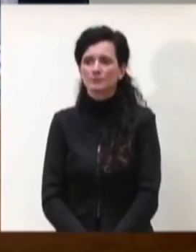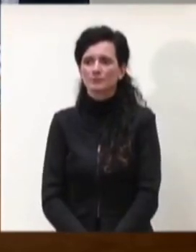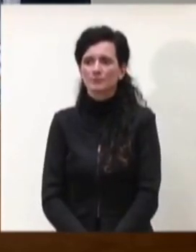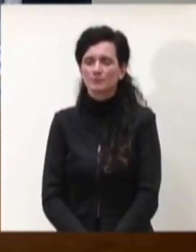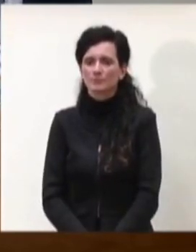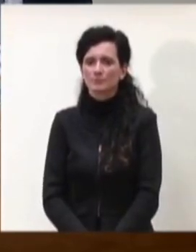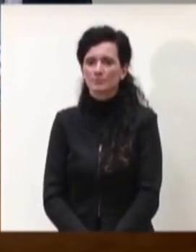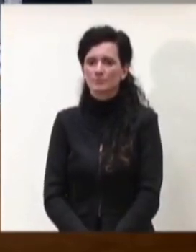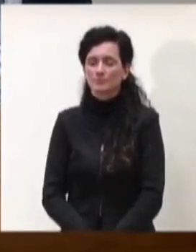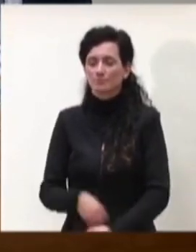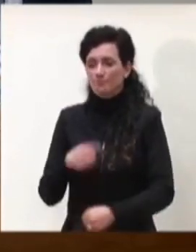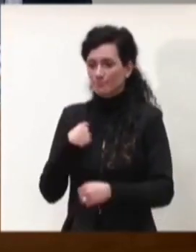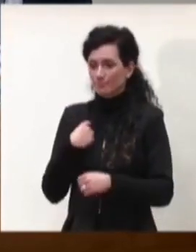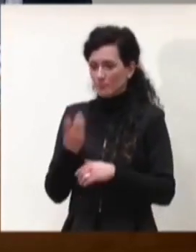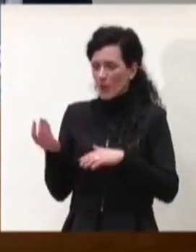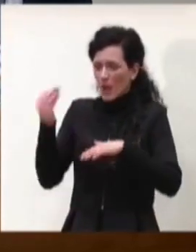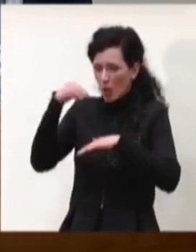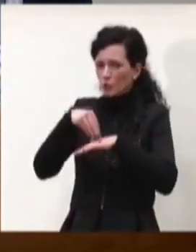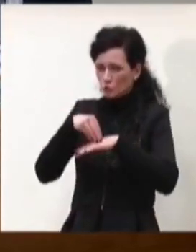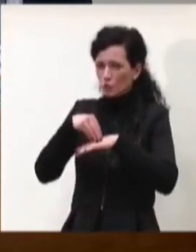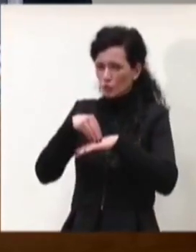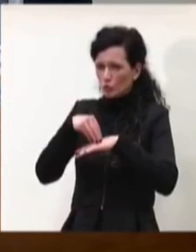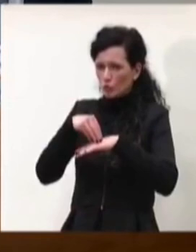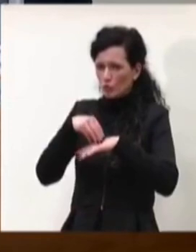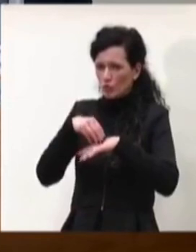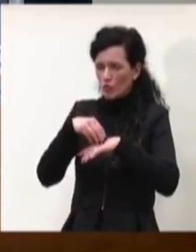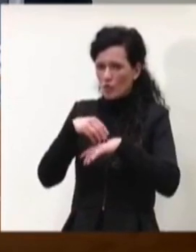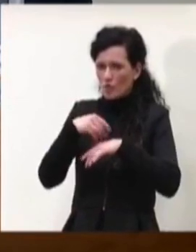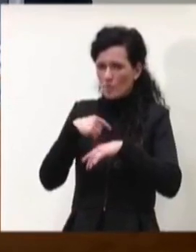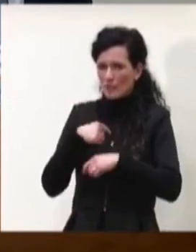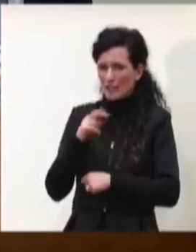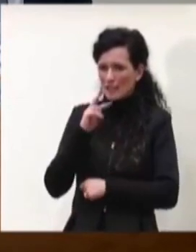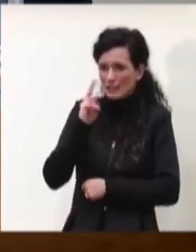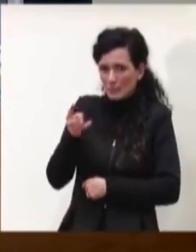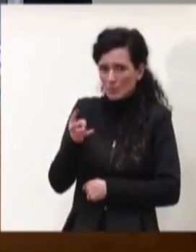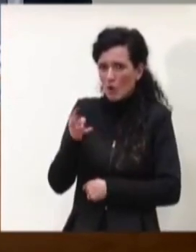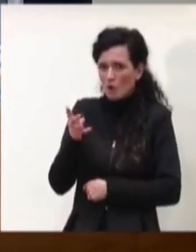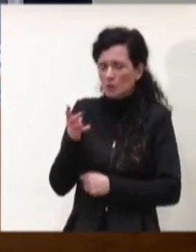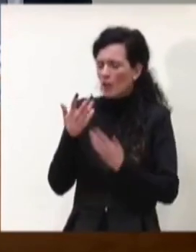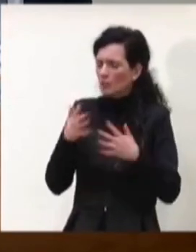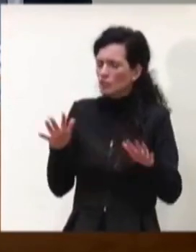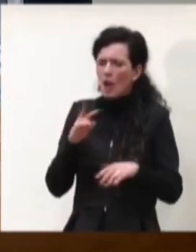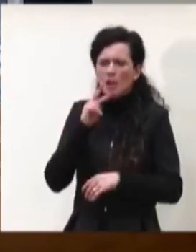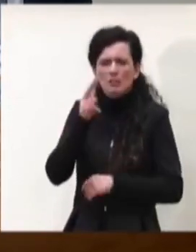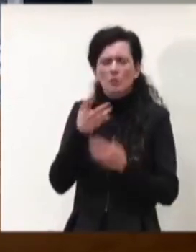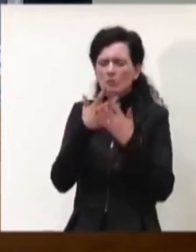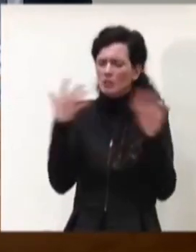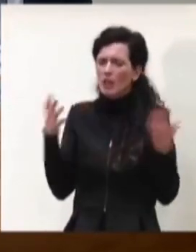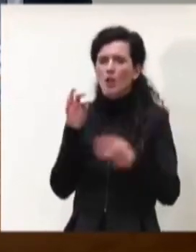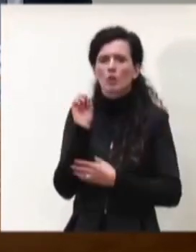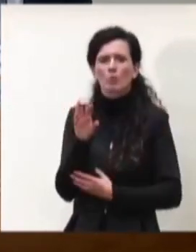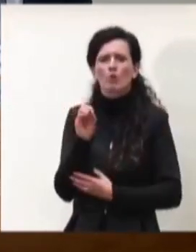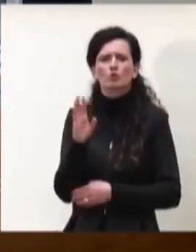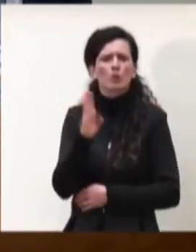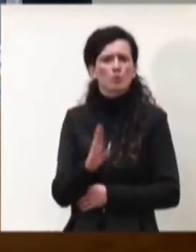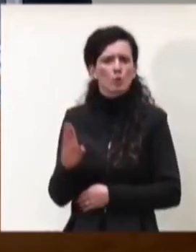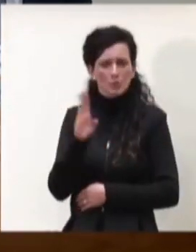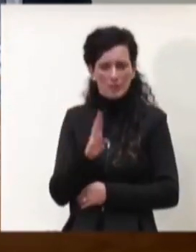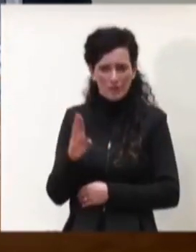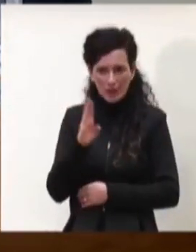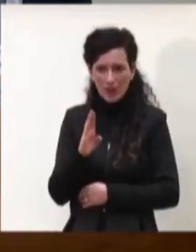Complemento anch'io la risposta già egregiamente fornita dal professor Brusaferro